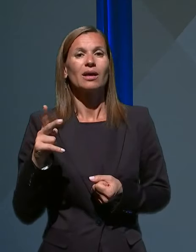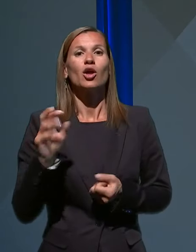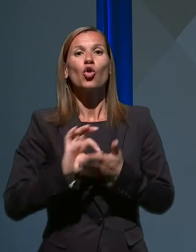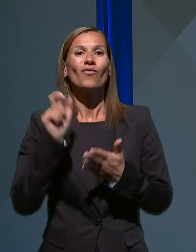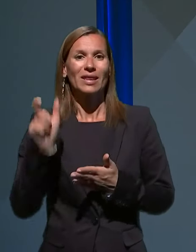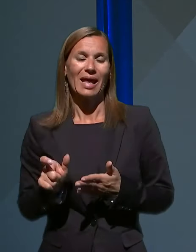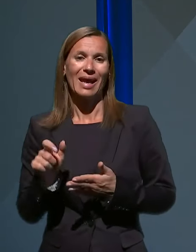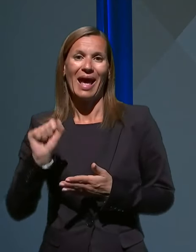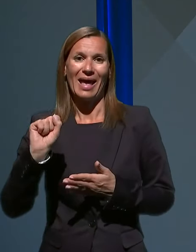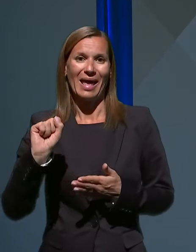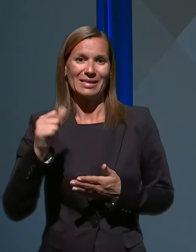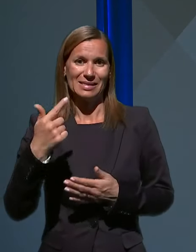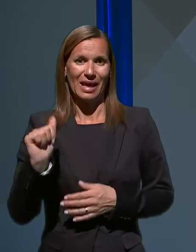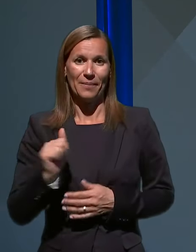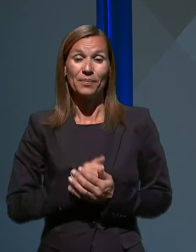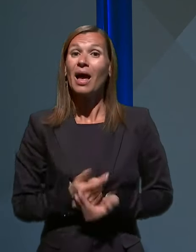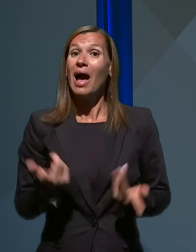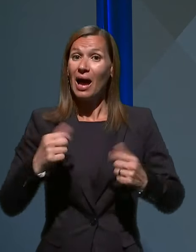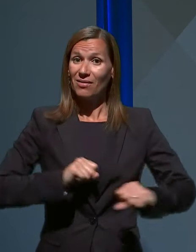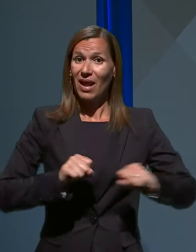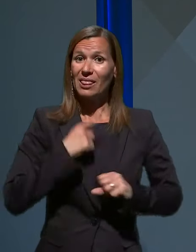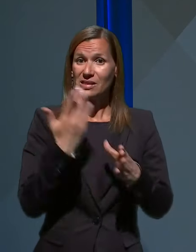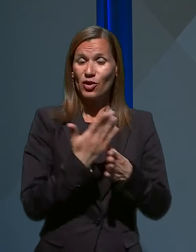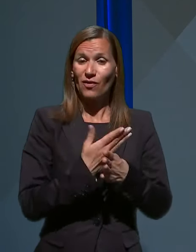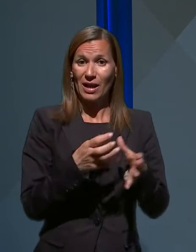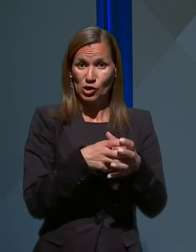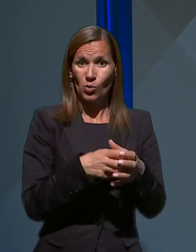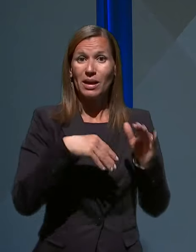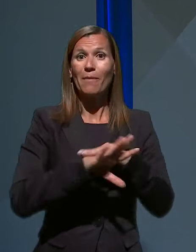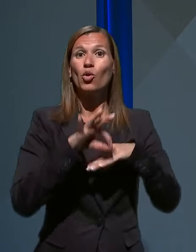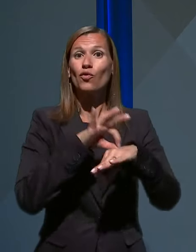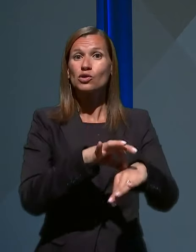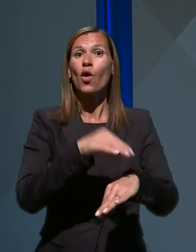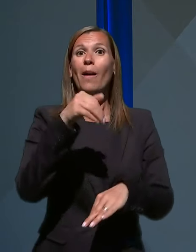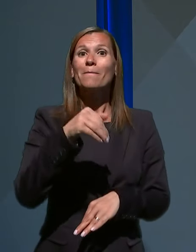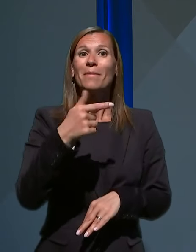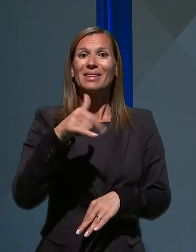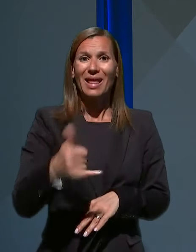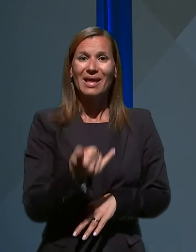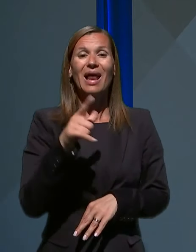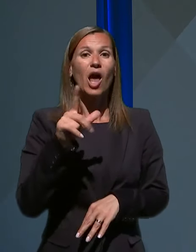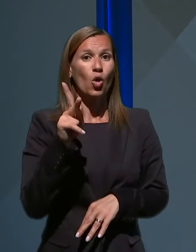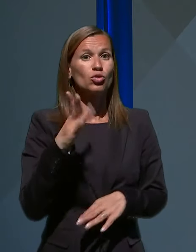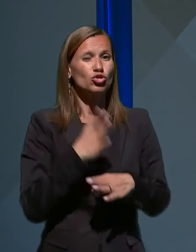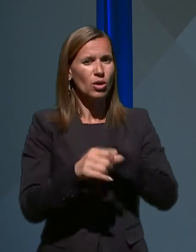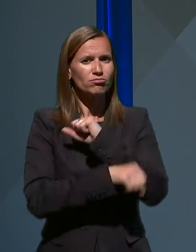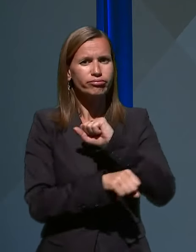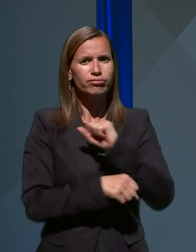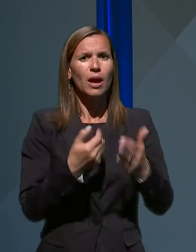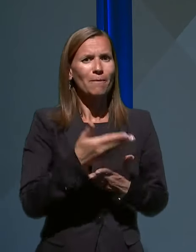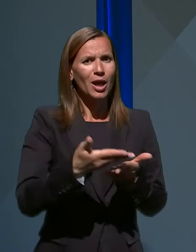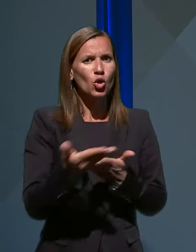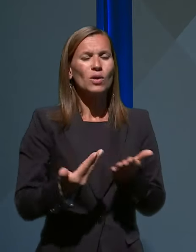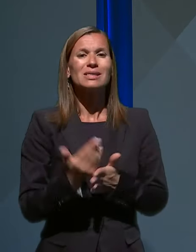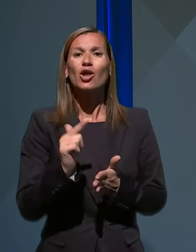Ali je vladna svetovalna skupina pod vodstvom Mateja Lahovnika že preučila predloge za drugi